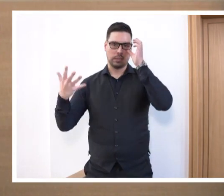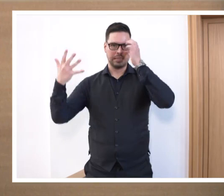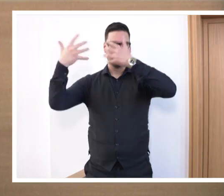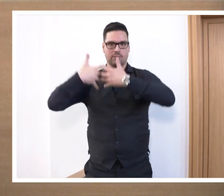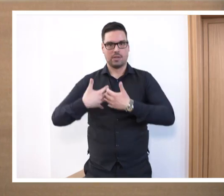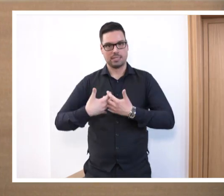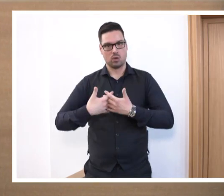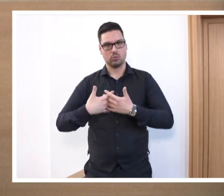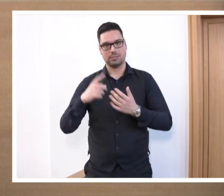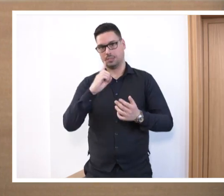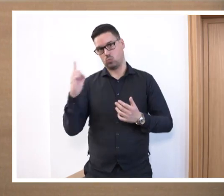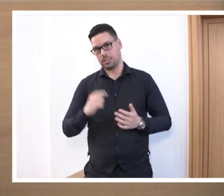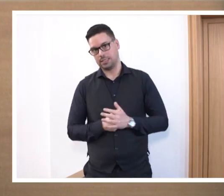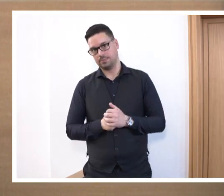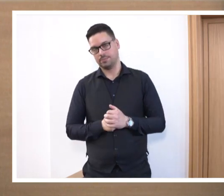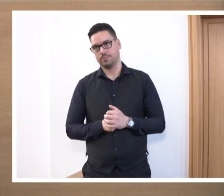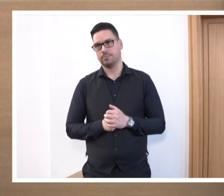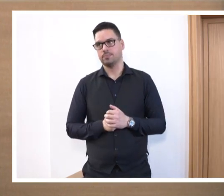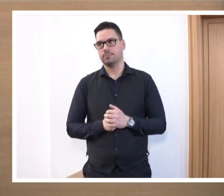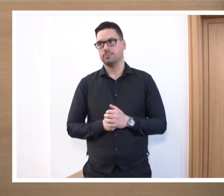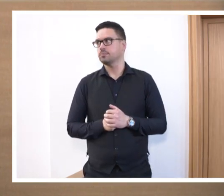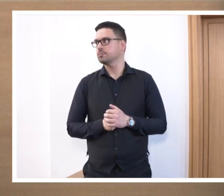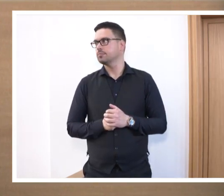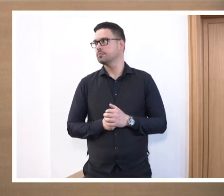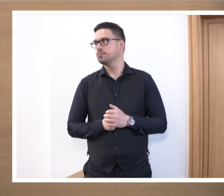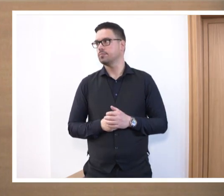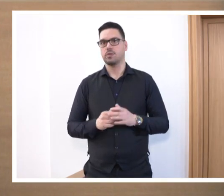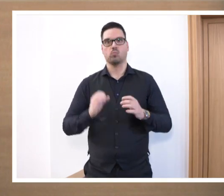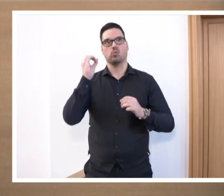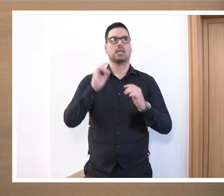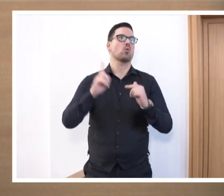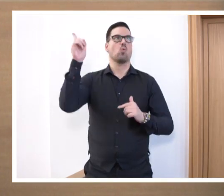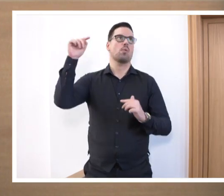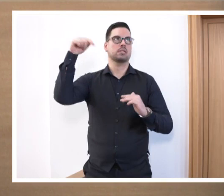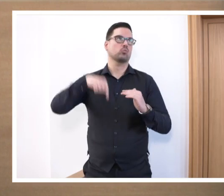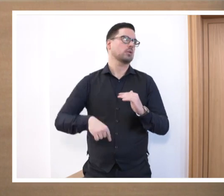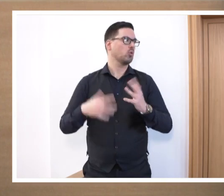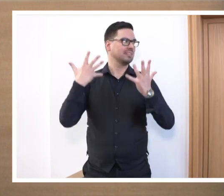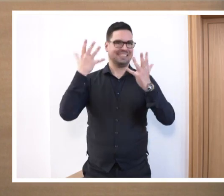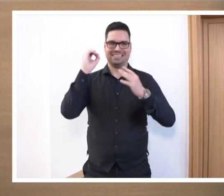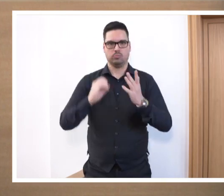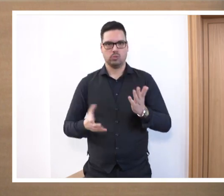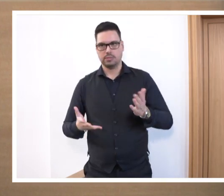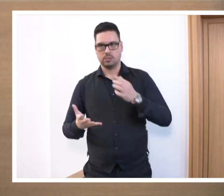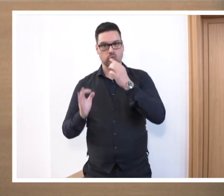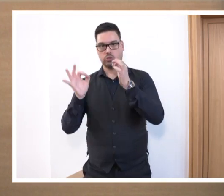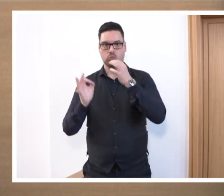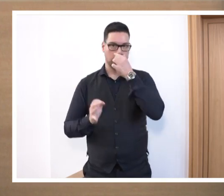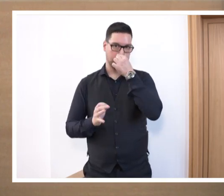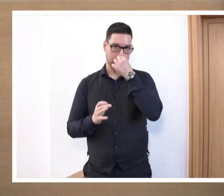in die Demokratie. Da kann man Prozent darauf, Prozent runter, aber selbst wenn es nur 10 Prozent wären, wäre es schon nicht so gut.